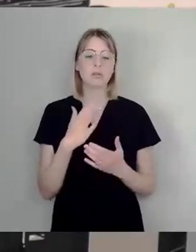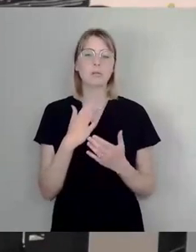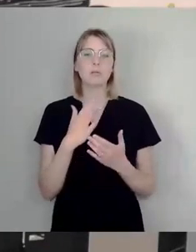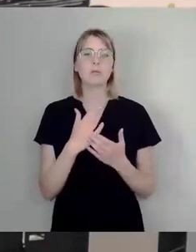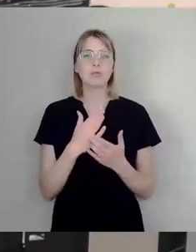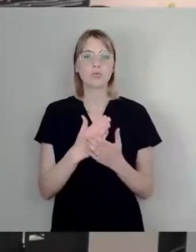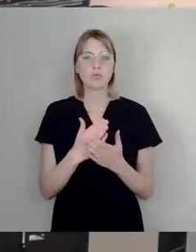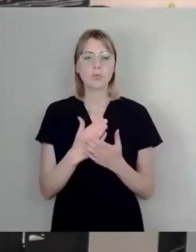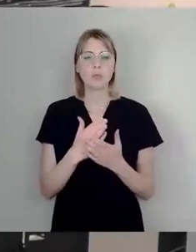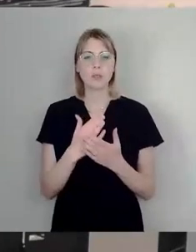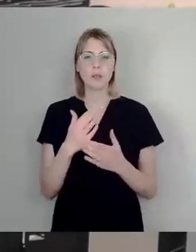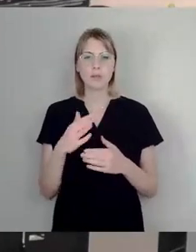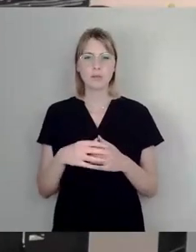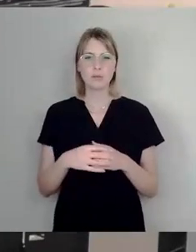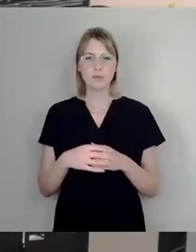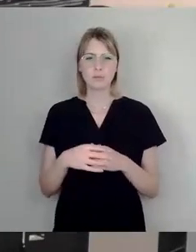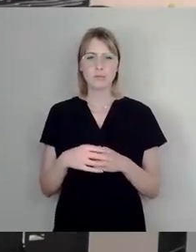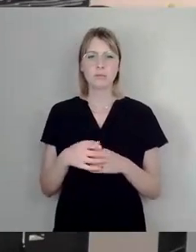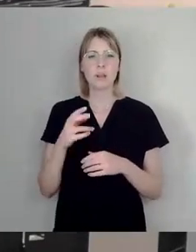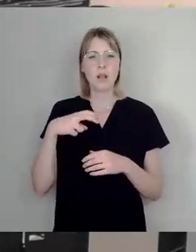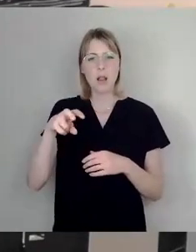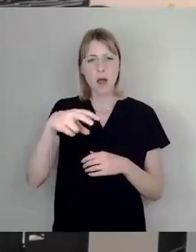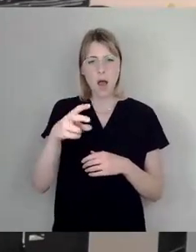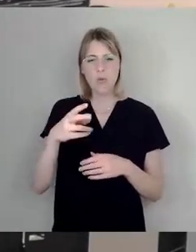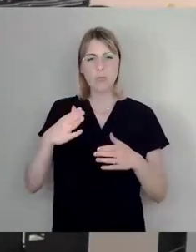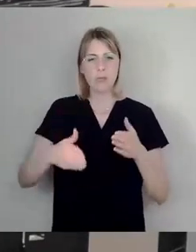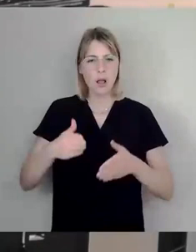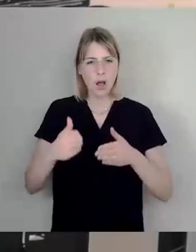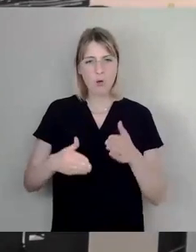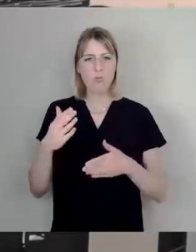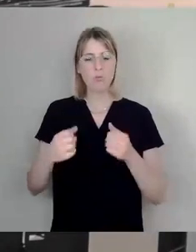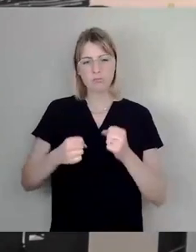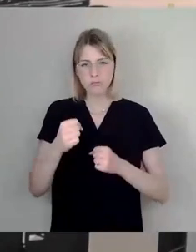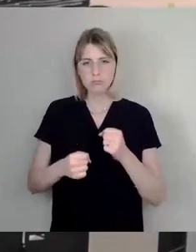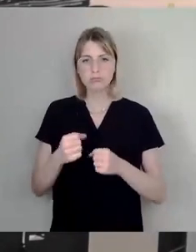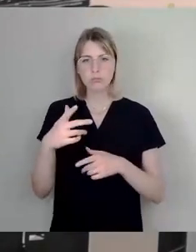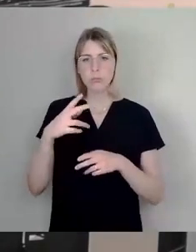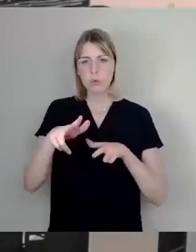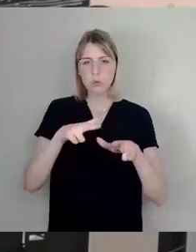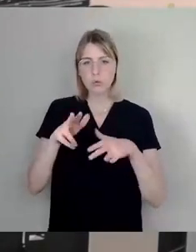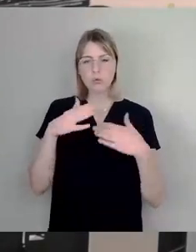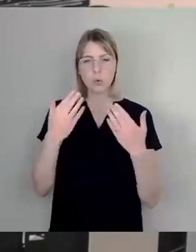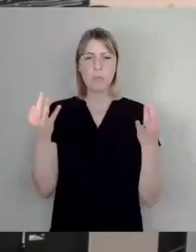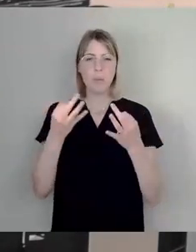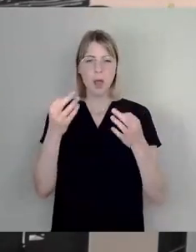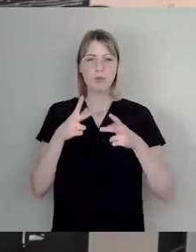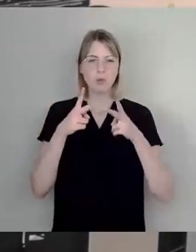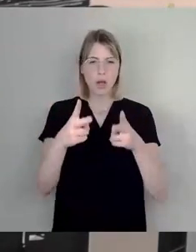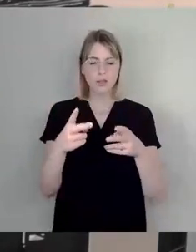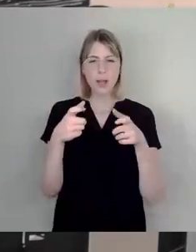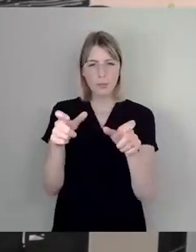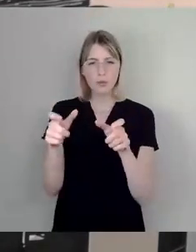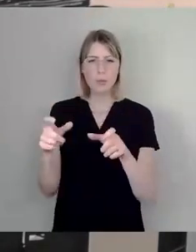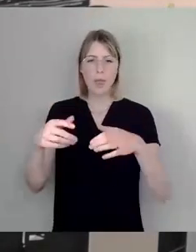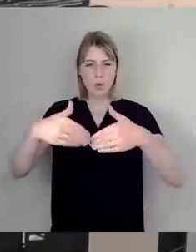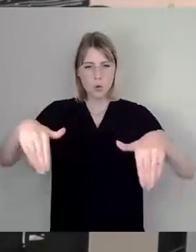organisiert. Der Verein hat 5.000 Euro dort bezahlt, damit dort irgendwo die Straßenabsperrungen sind. Das war das